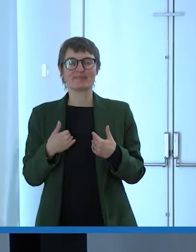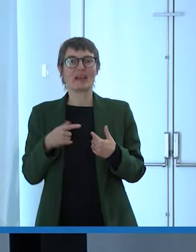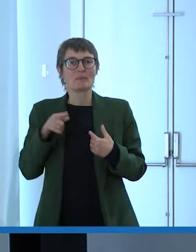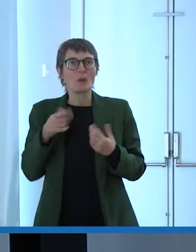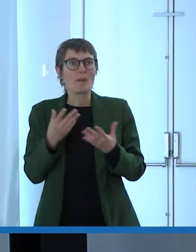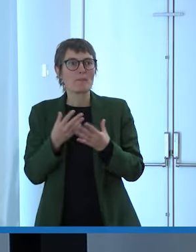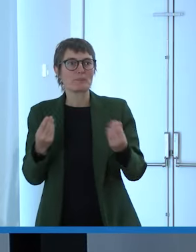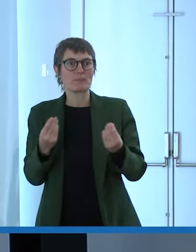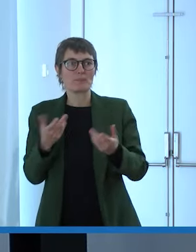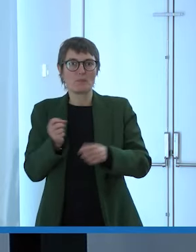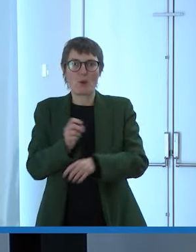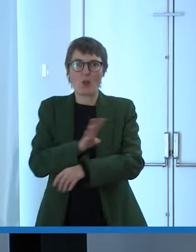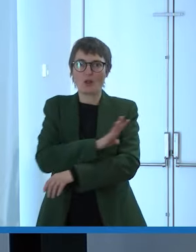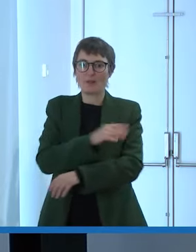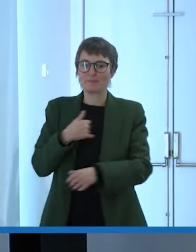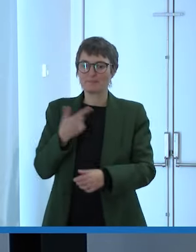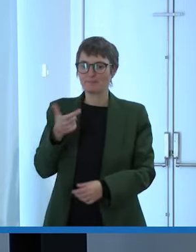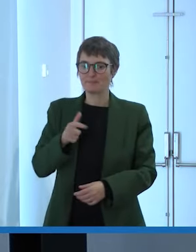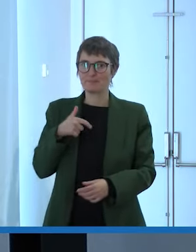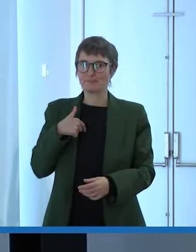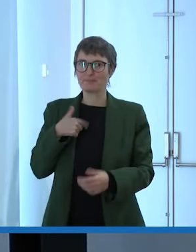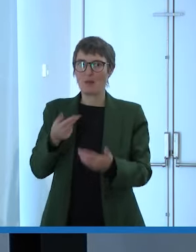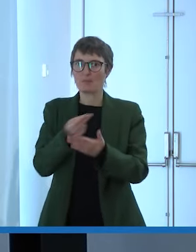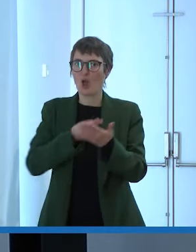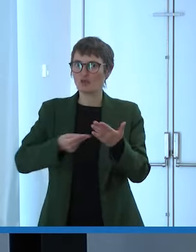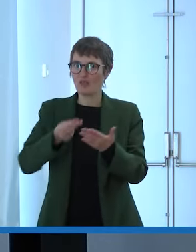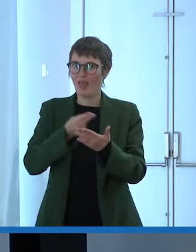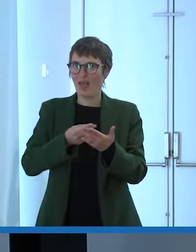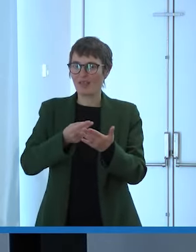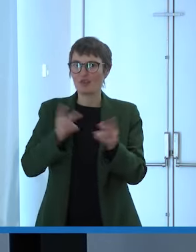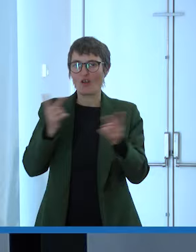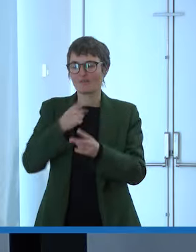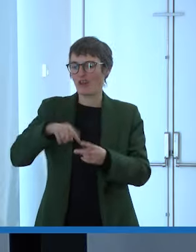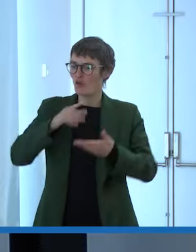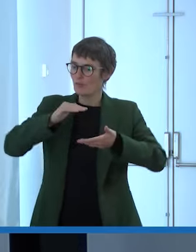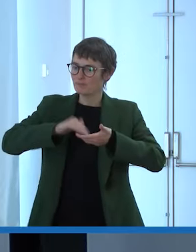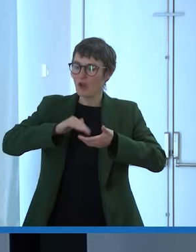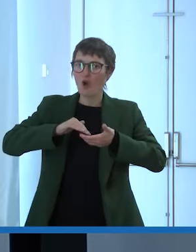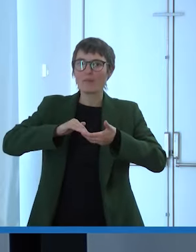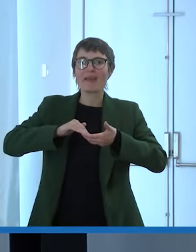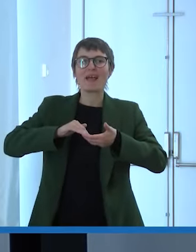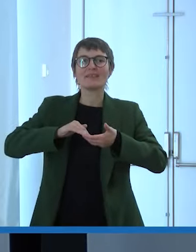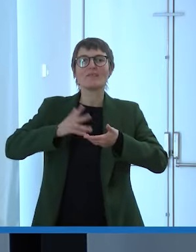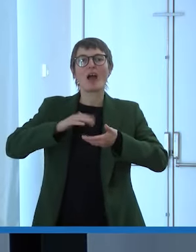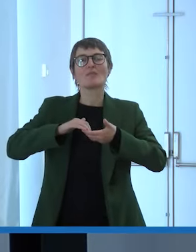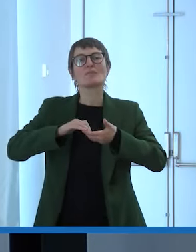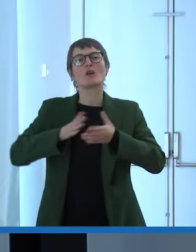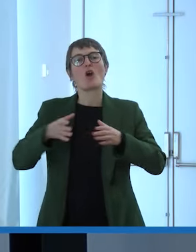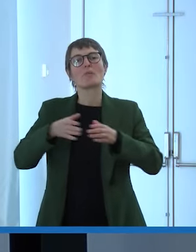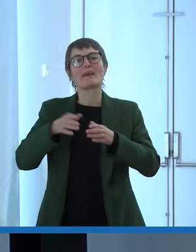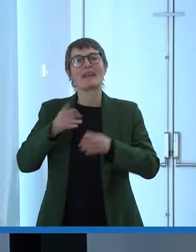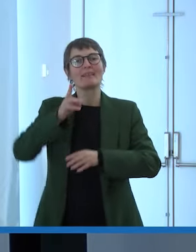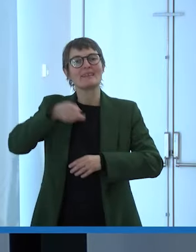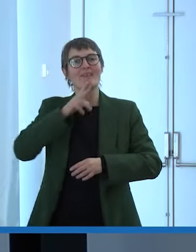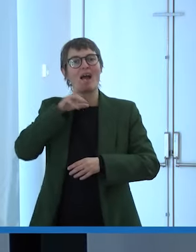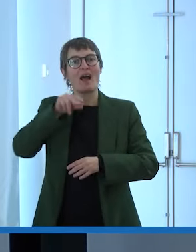emozionato perché è un progetto a cui come cooperativa Caparlante teniamo molto è cominciato un lavoro tre anni